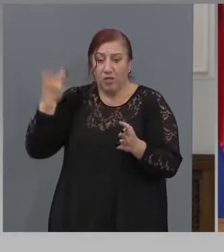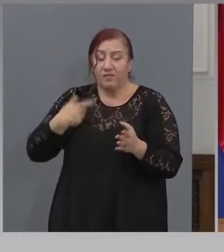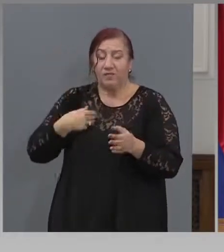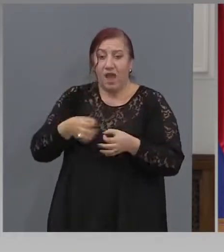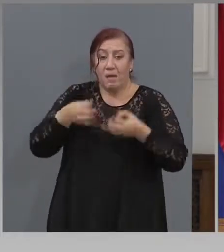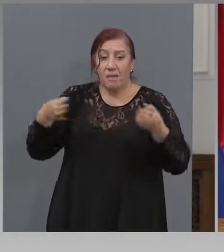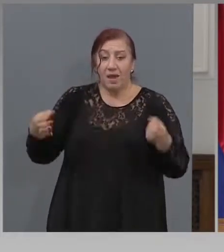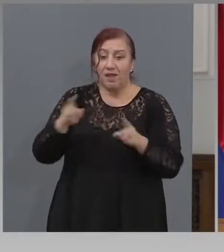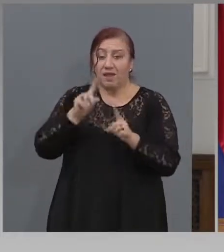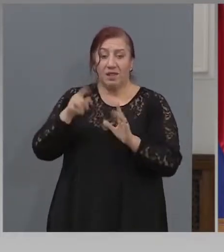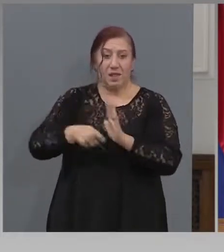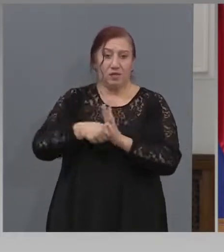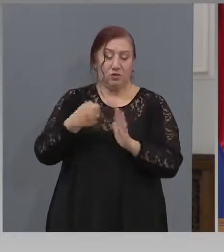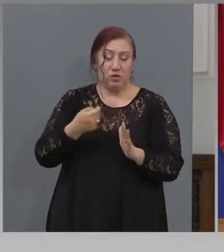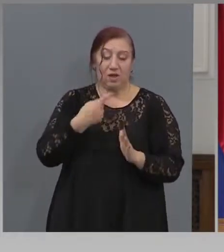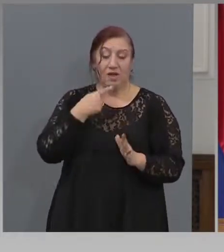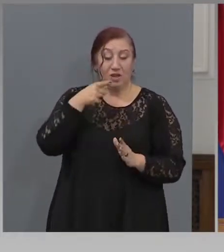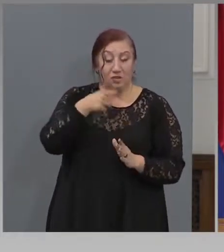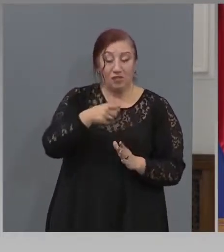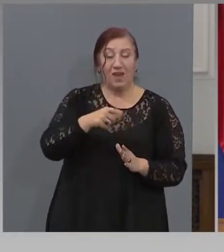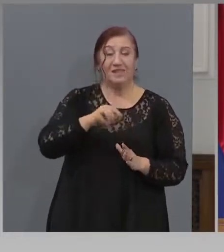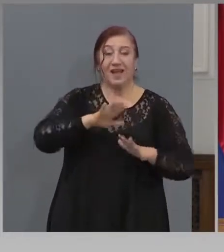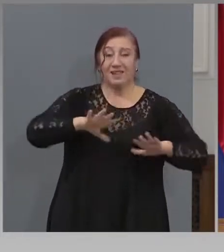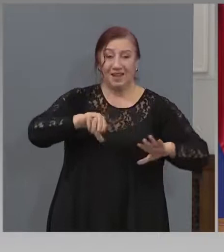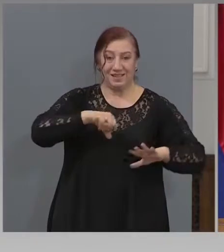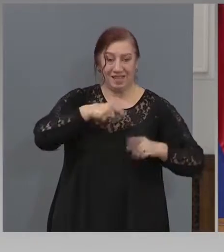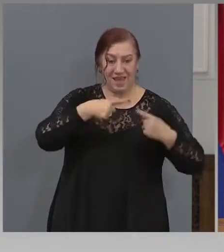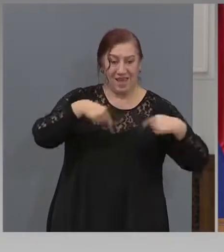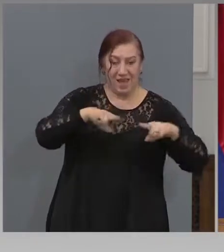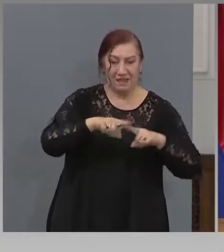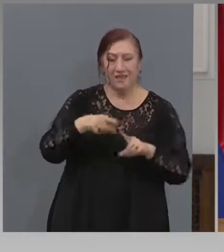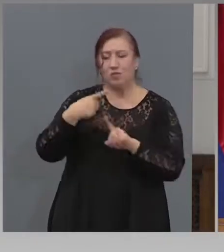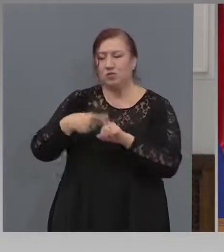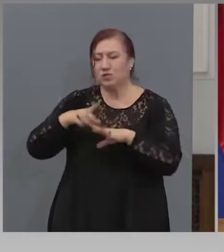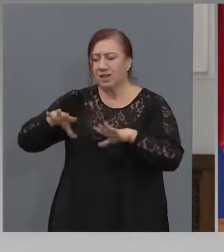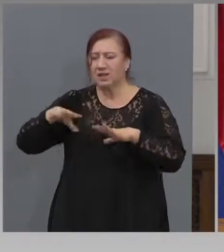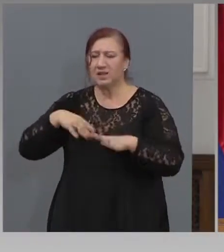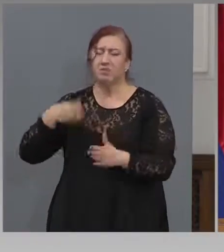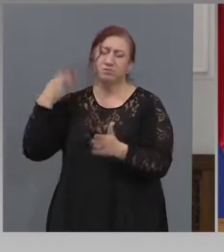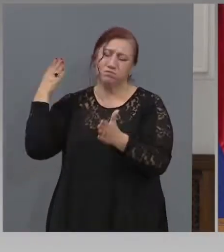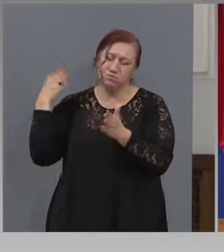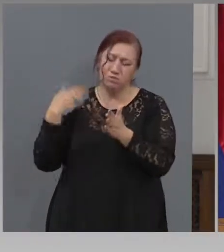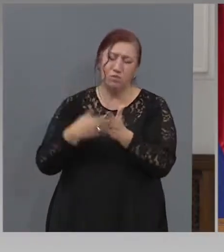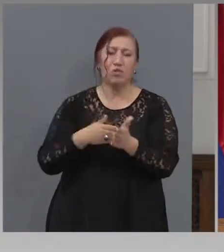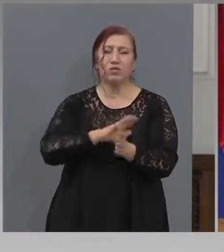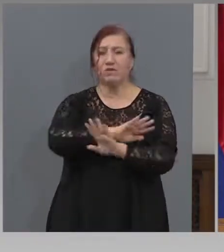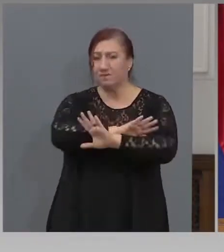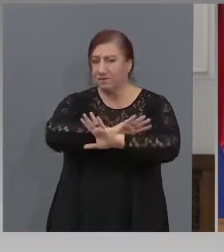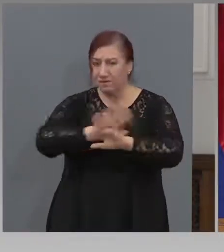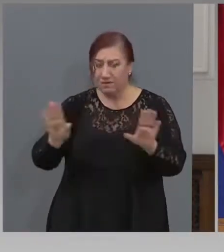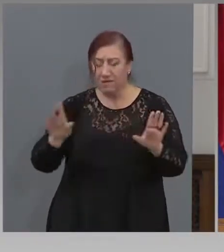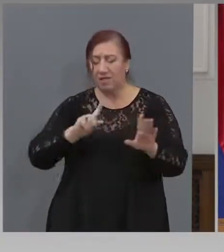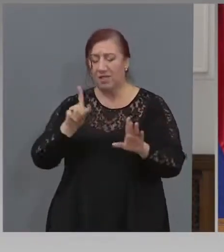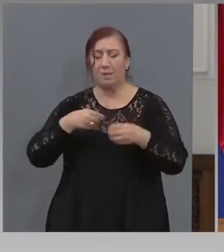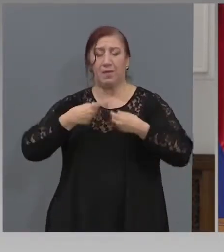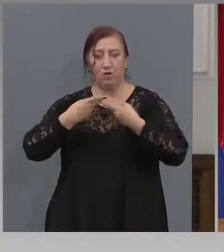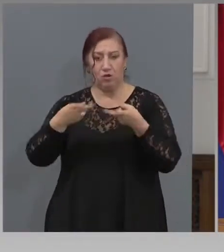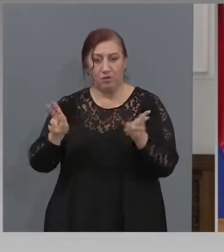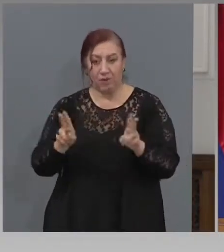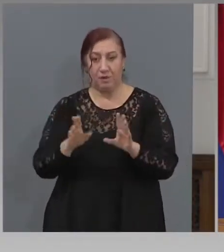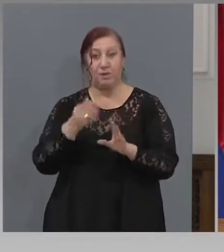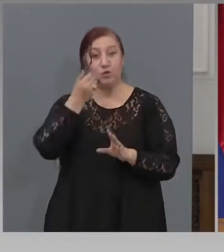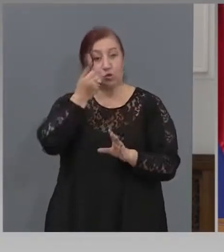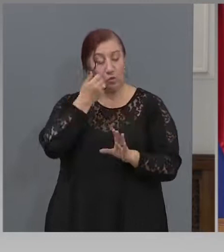За това за яслите и детските градини бяха категорично против. Още един въпрос, ще ви отговорим. Не, само да питам това в контекста на това. Ако